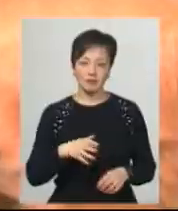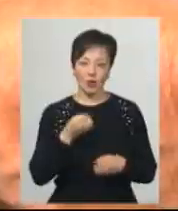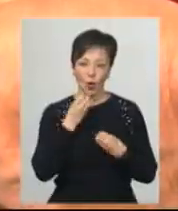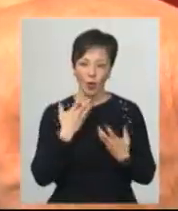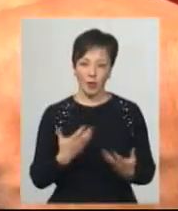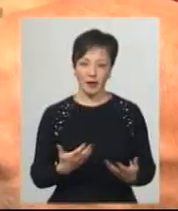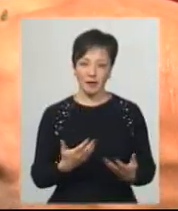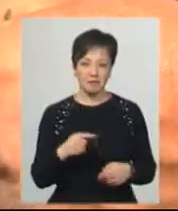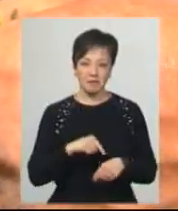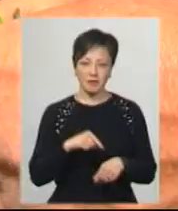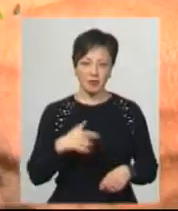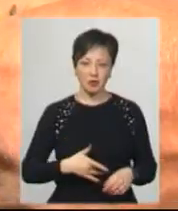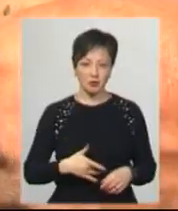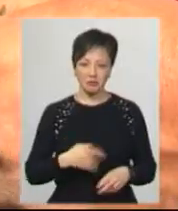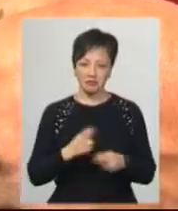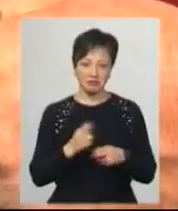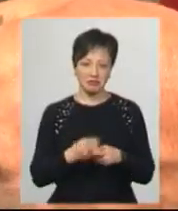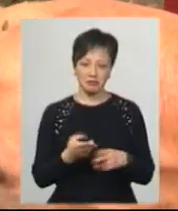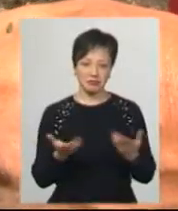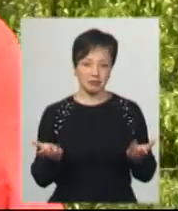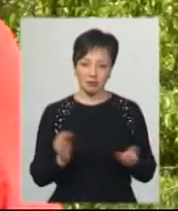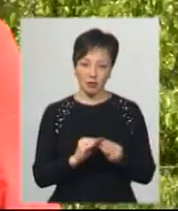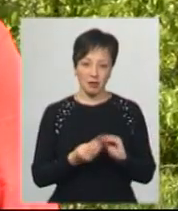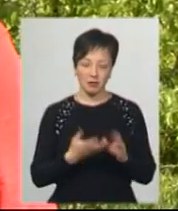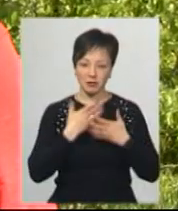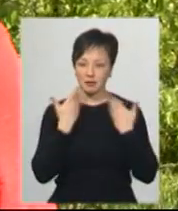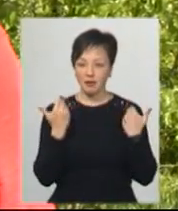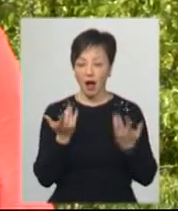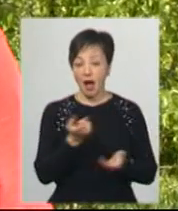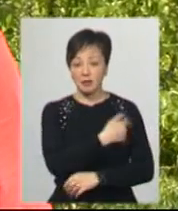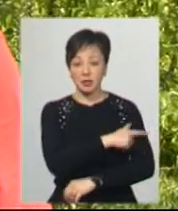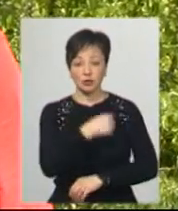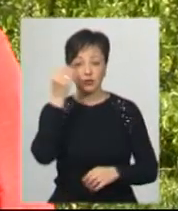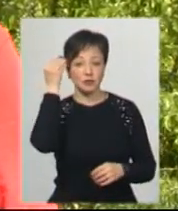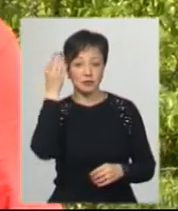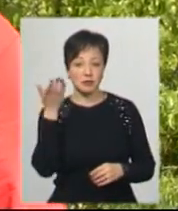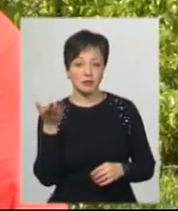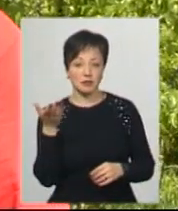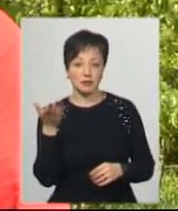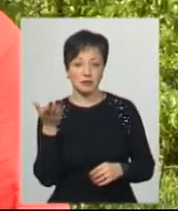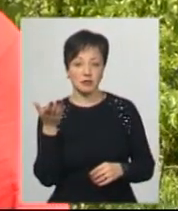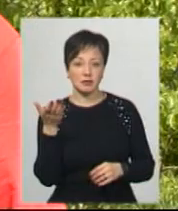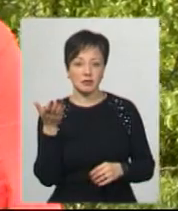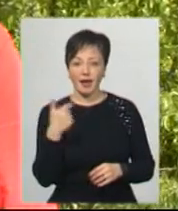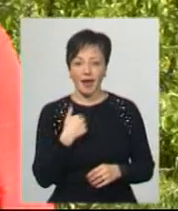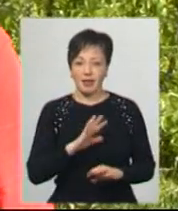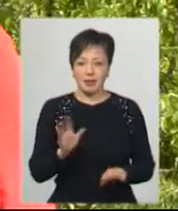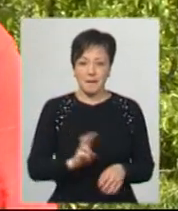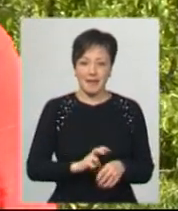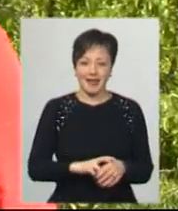не чую в шлунку, немає якихось проблем. А з медичної точки зору, я не медик,